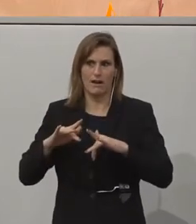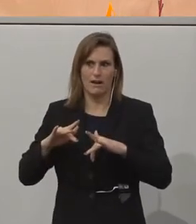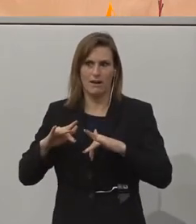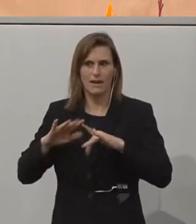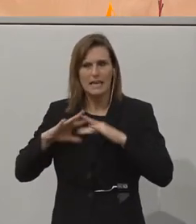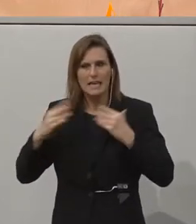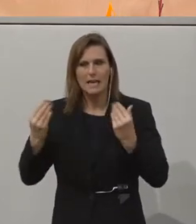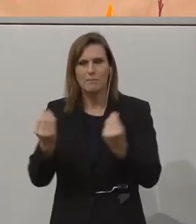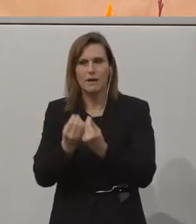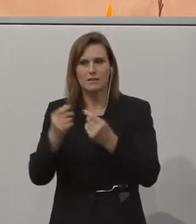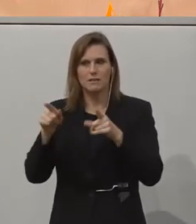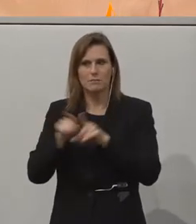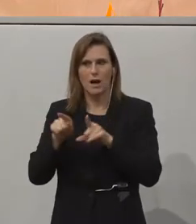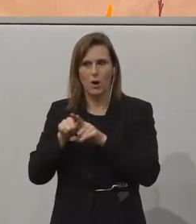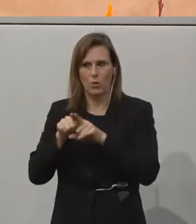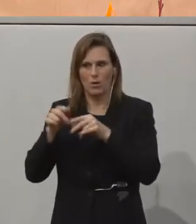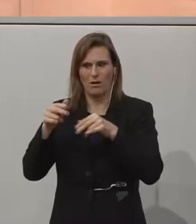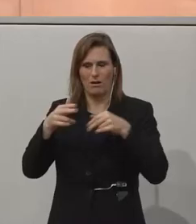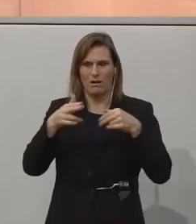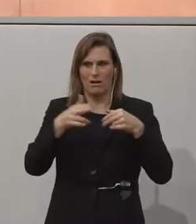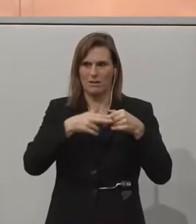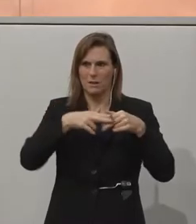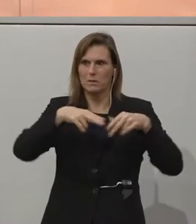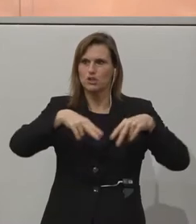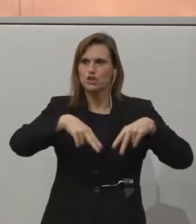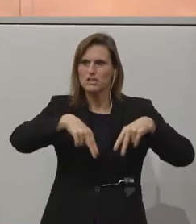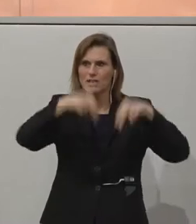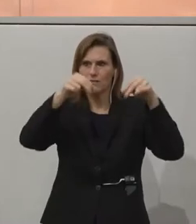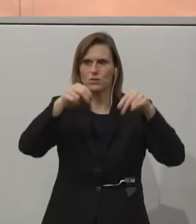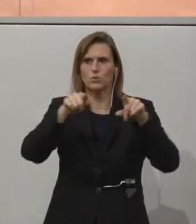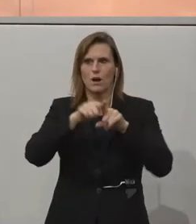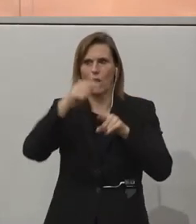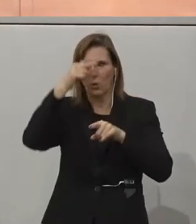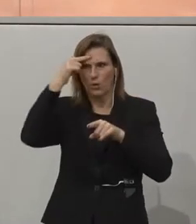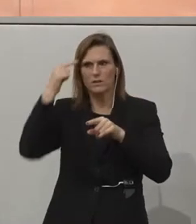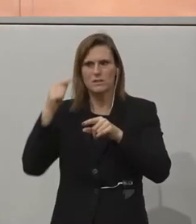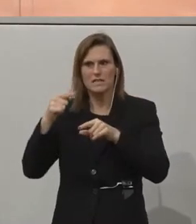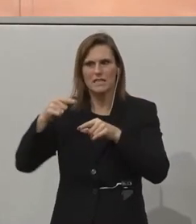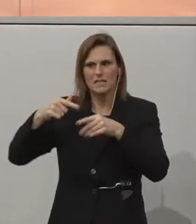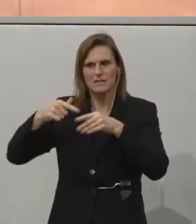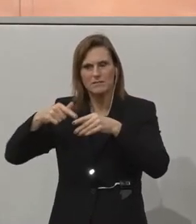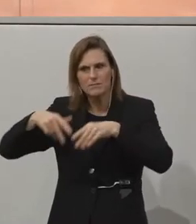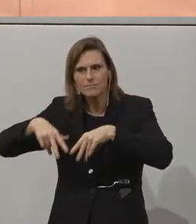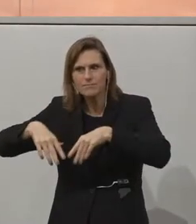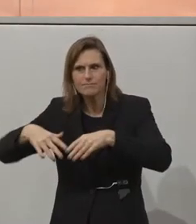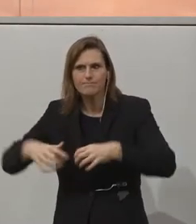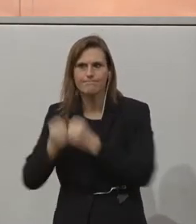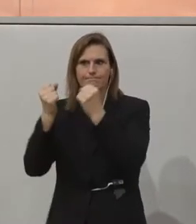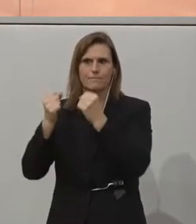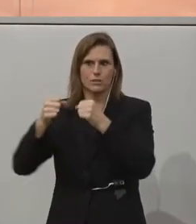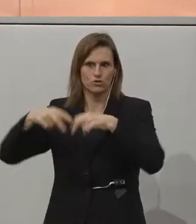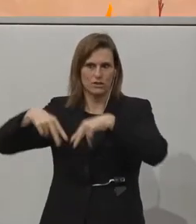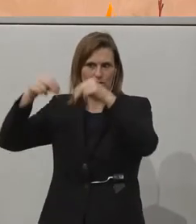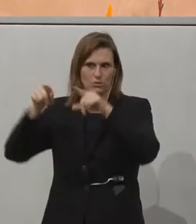neben der Essl Foundation auch die Sinnbildungsstiftung bei der Organisation, wir das miteinander gemeinsam getan